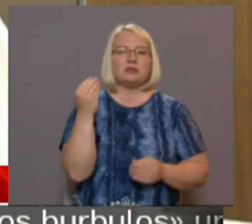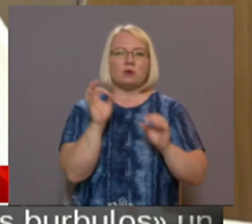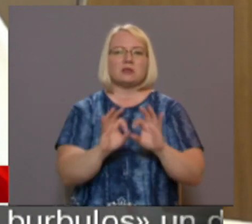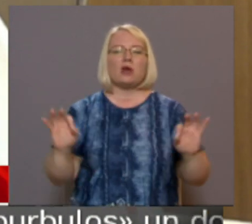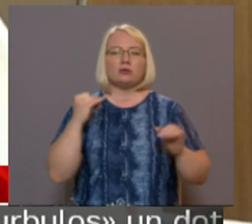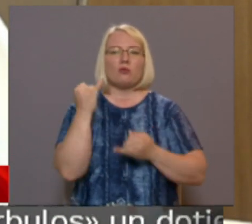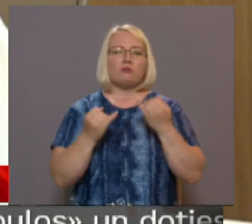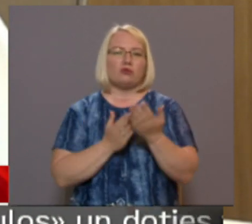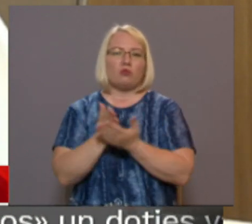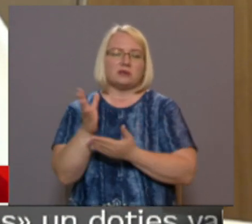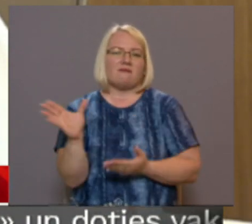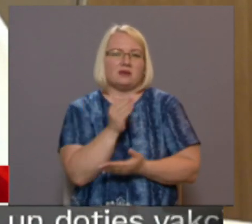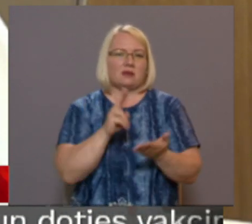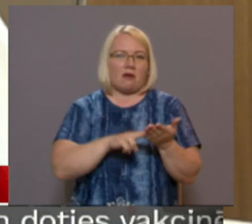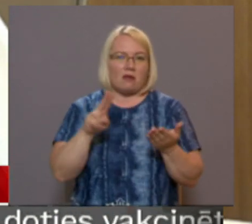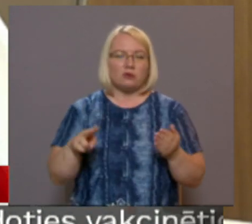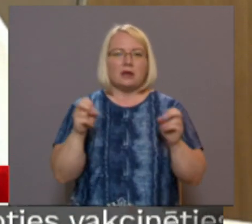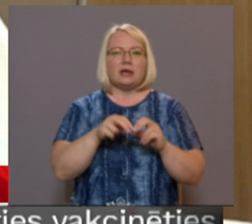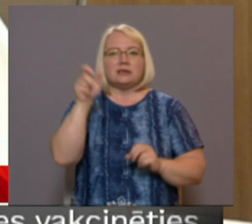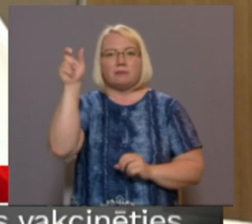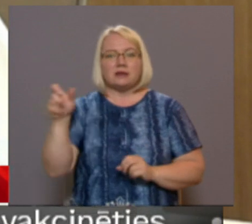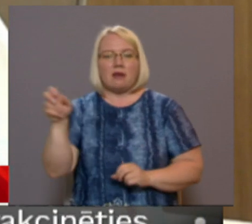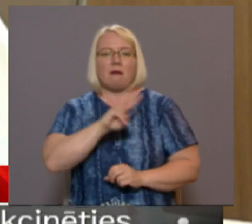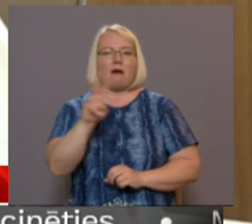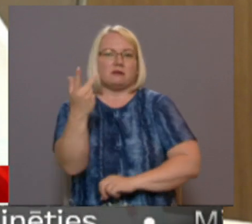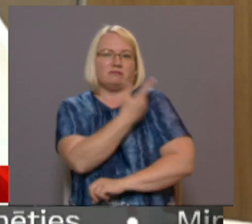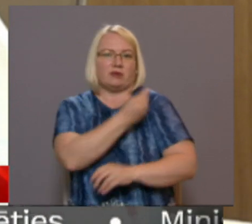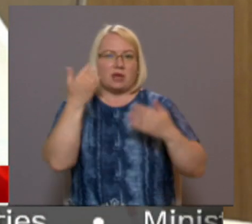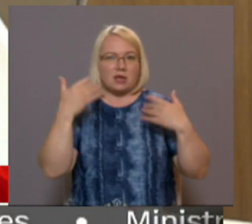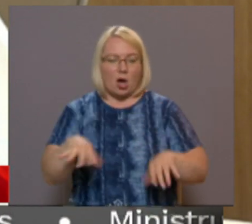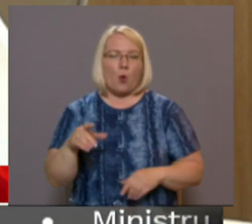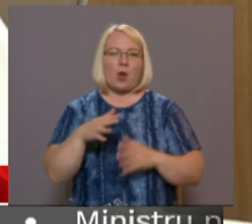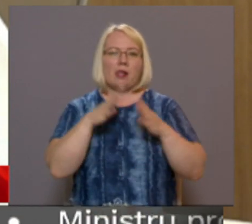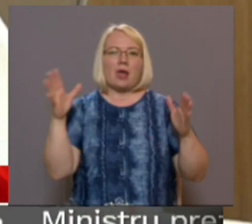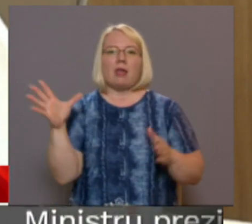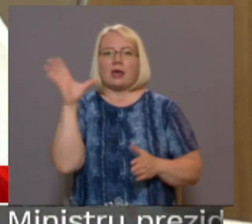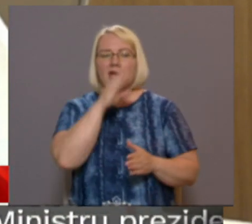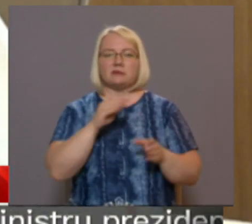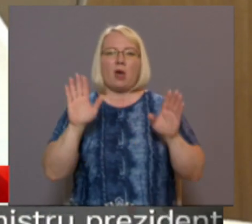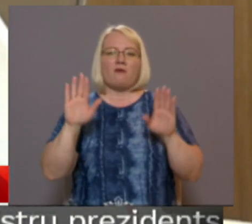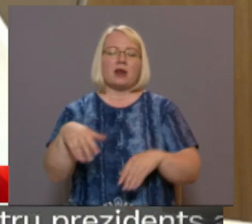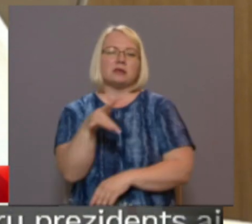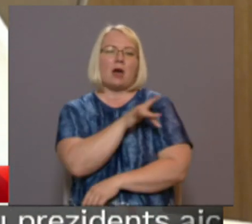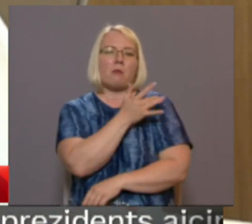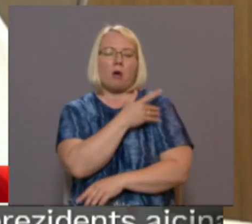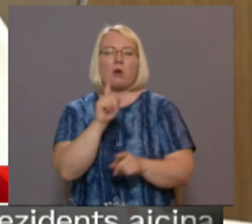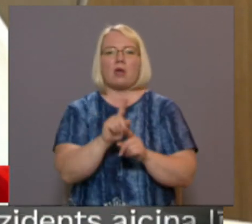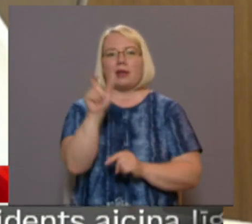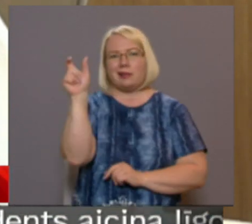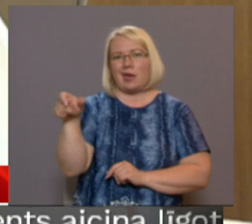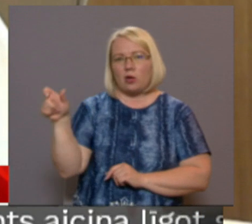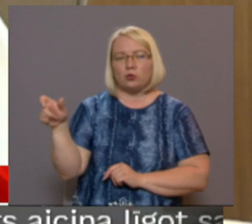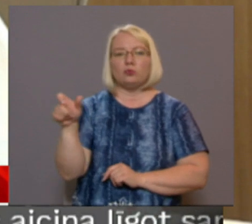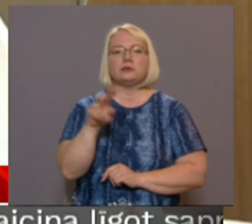arī speciālistiem, kuri ir vakcinējušies, ir lielākas priešotības. Viņi arī varēs apkalpot klients,